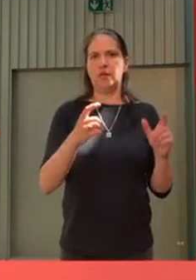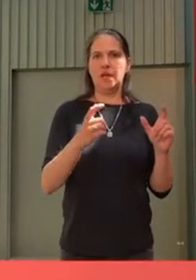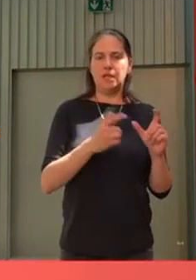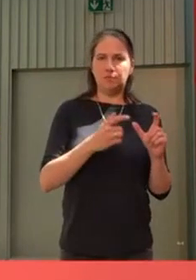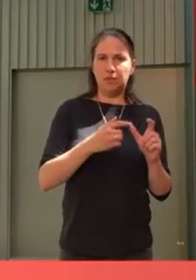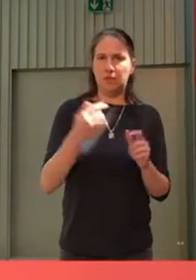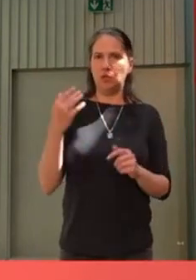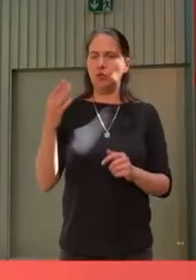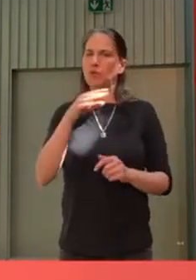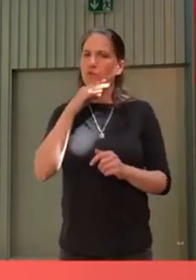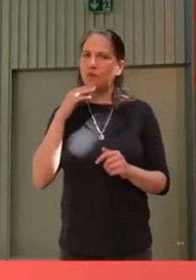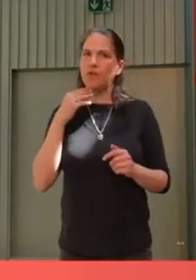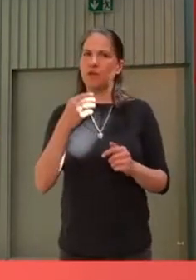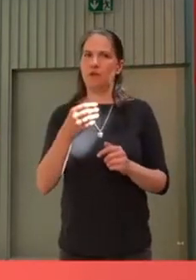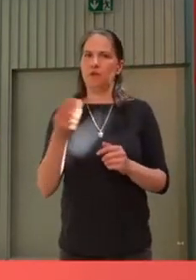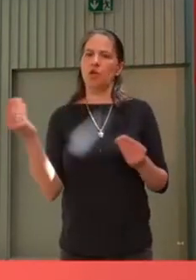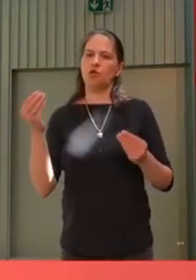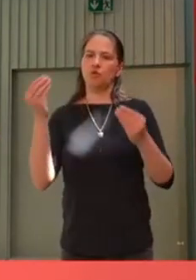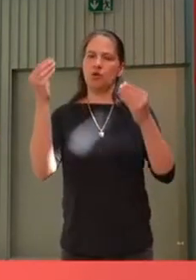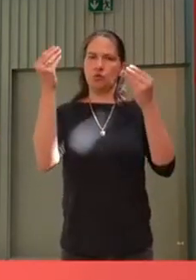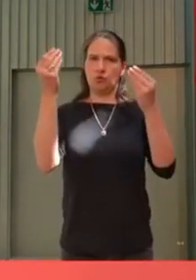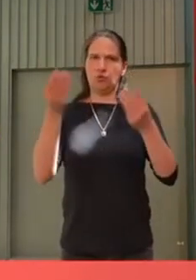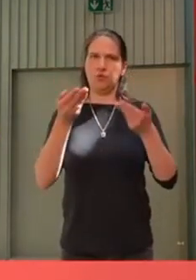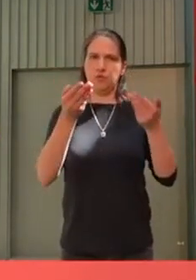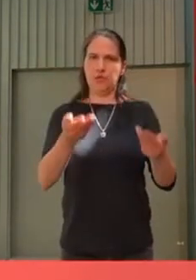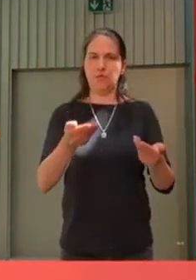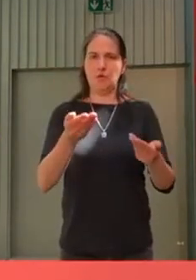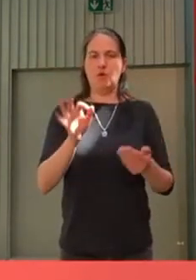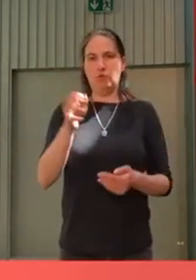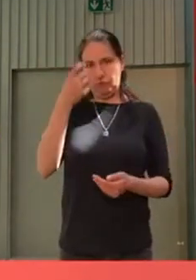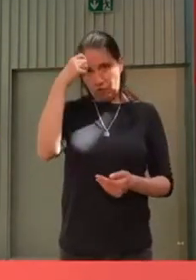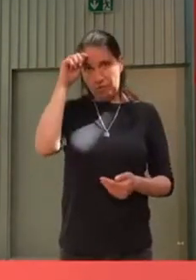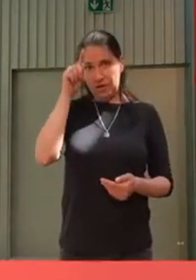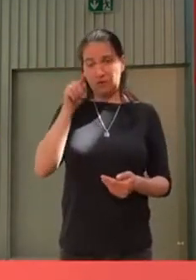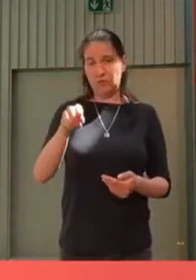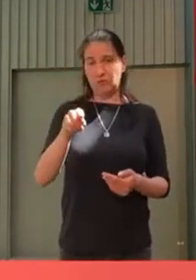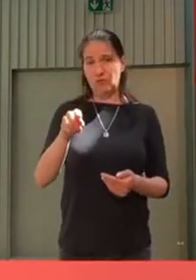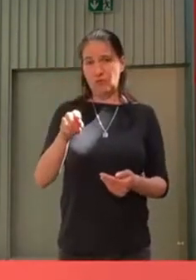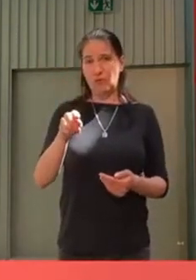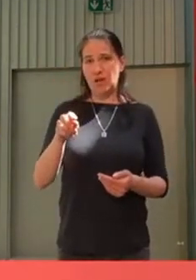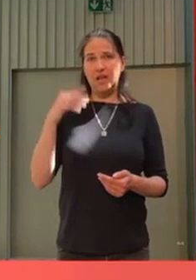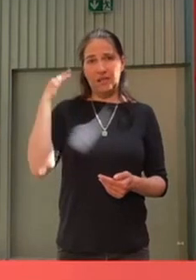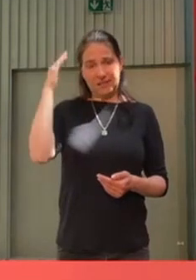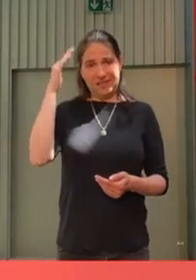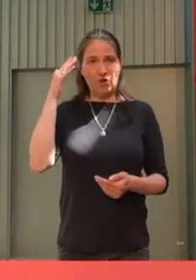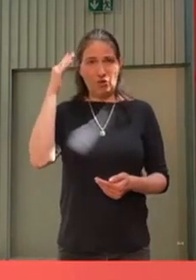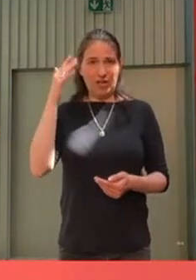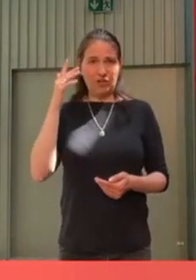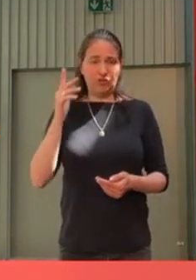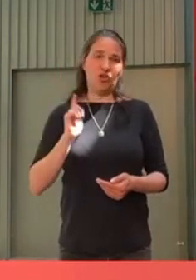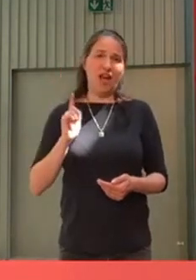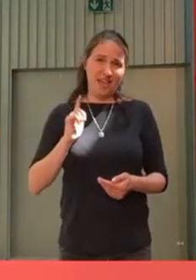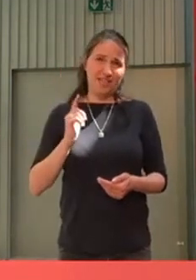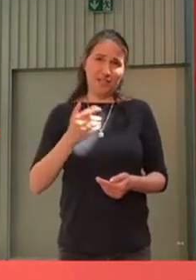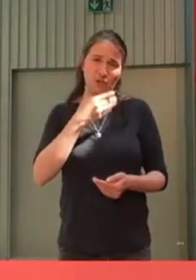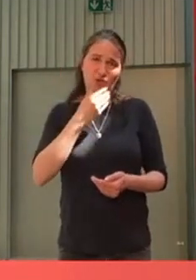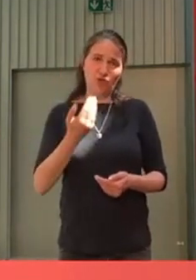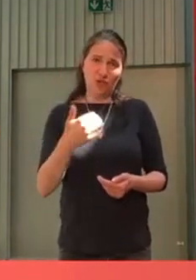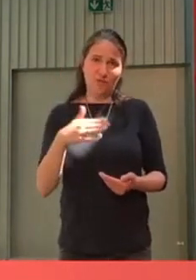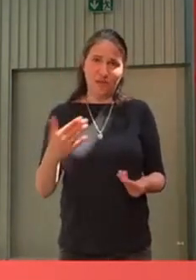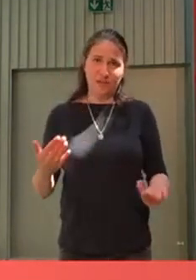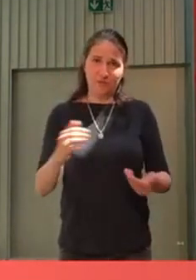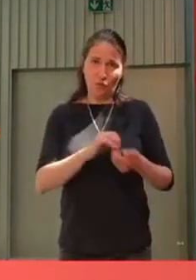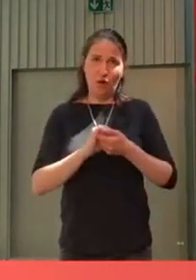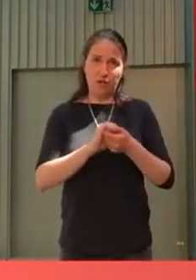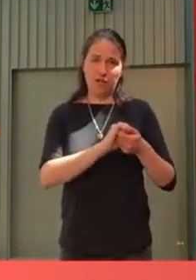vieles angestoßen und für Berlin wäre die Fortführung der Koalition auch weiterhin natürlich notwendig und erforderlich,